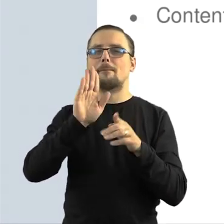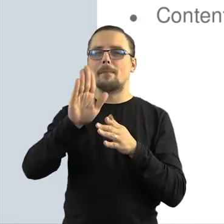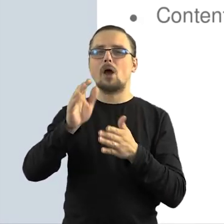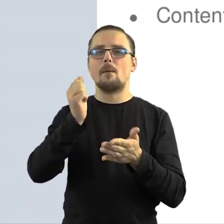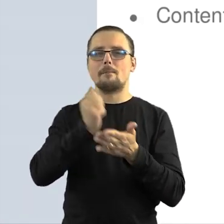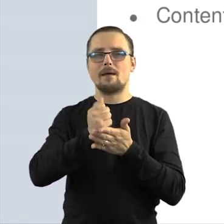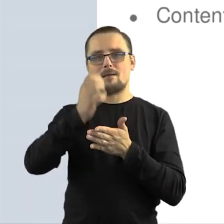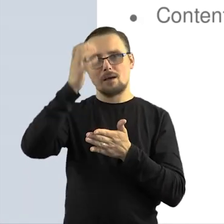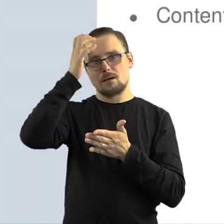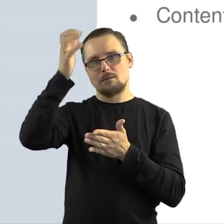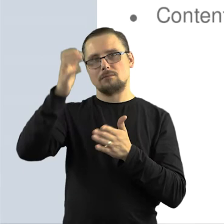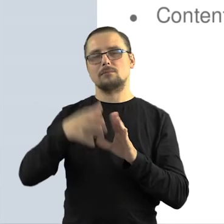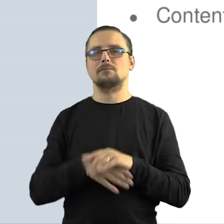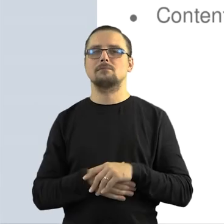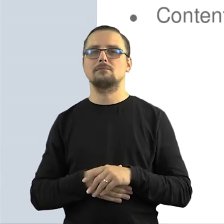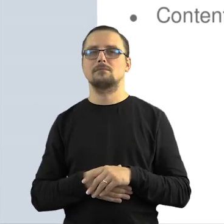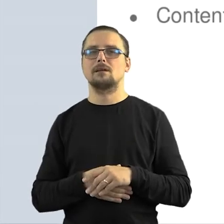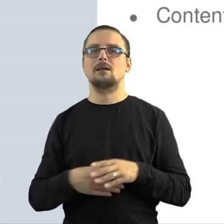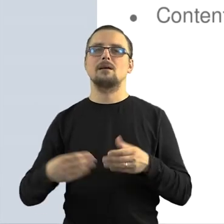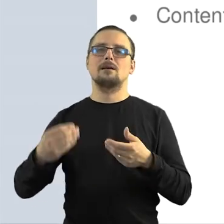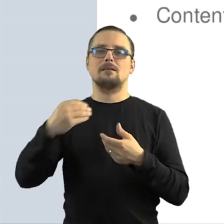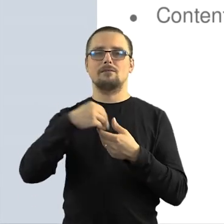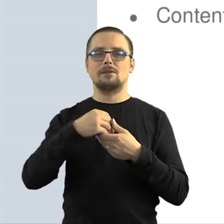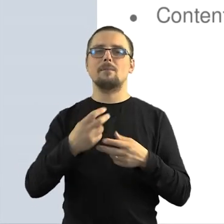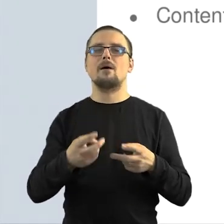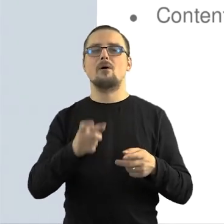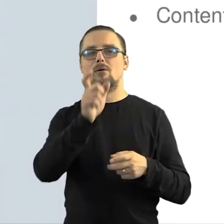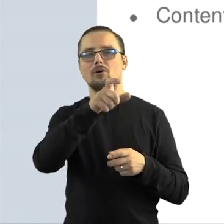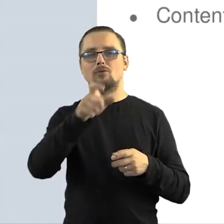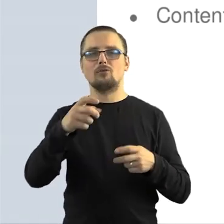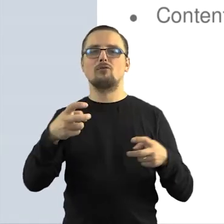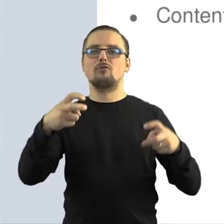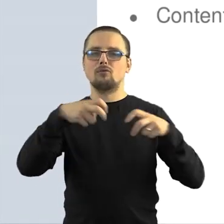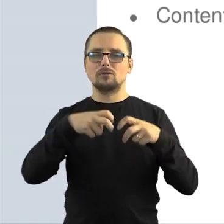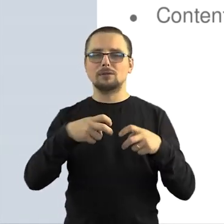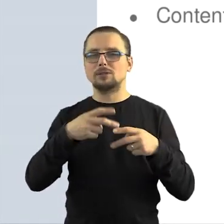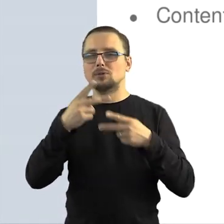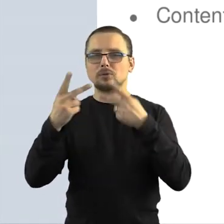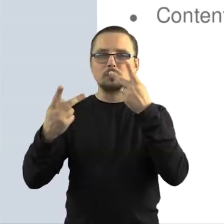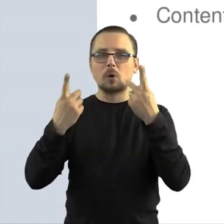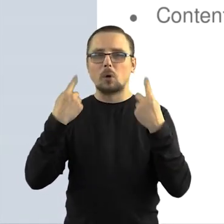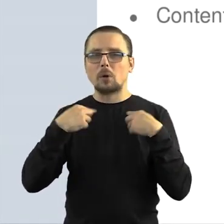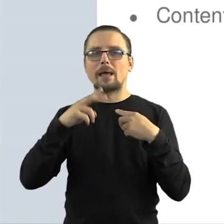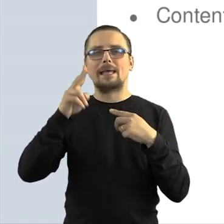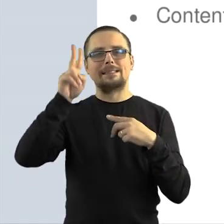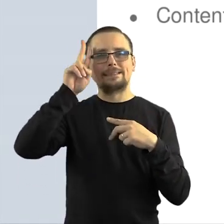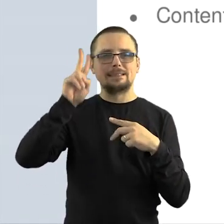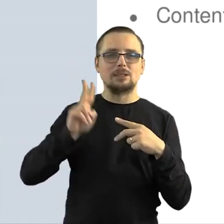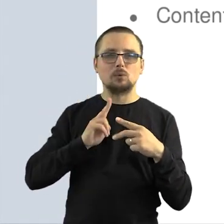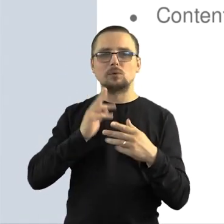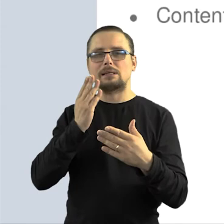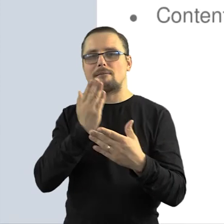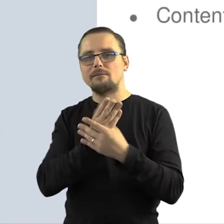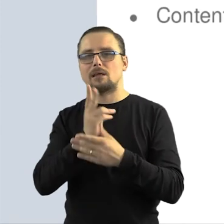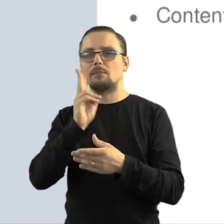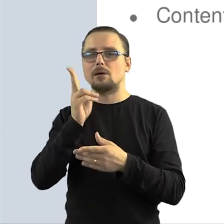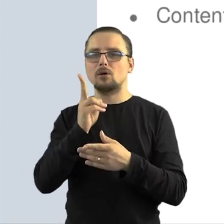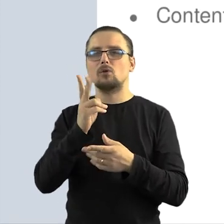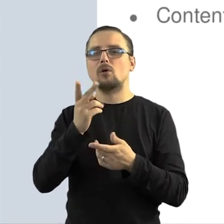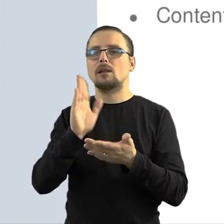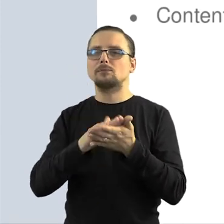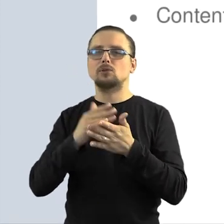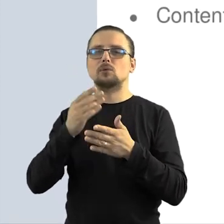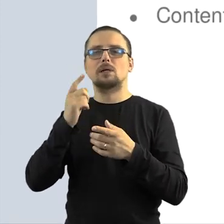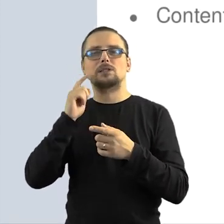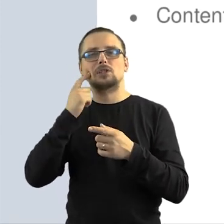utworskie i tam naprawdę twórcy, bardzo tak powiedziałabym to, z dużym entuzjazmem, ścigają wszystkie